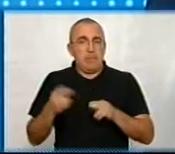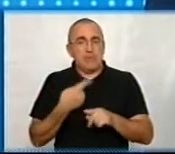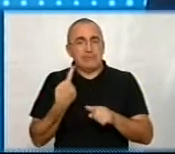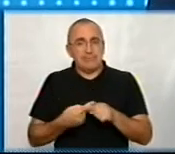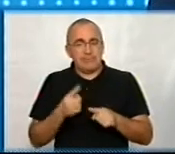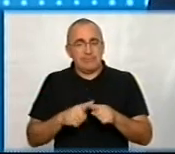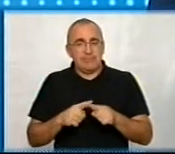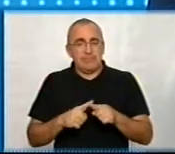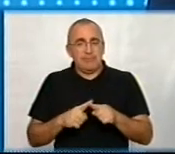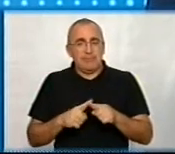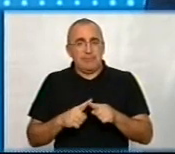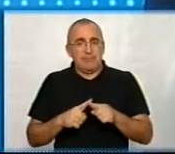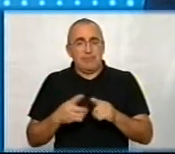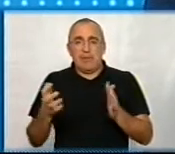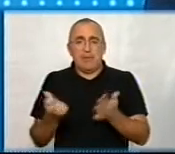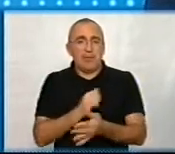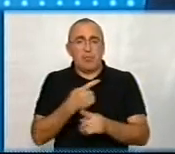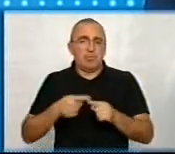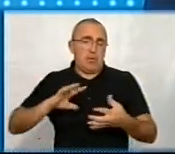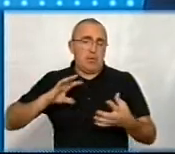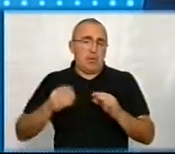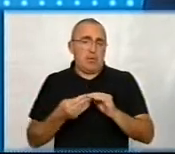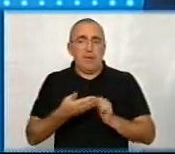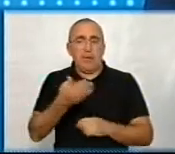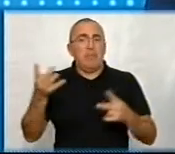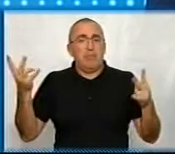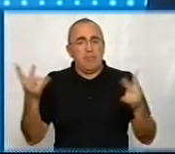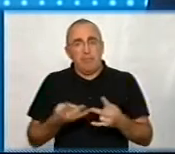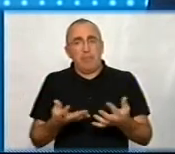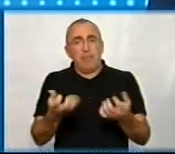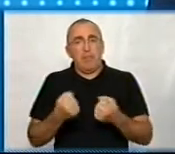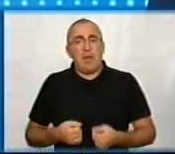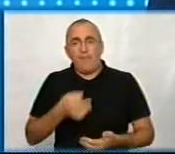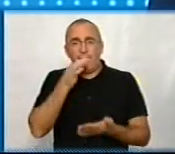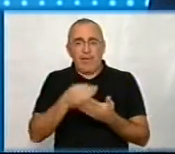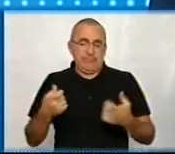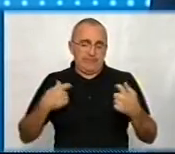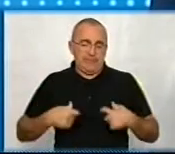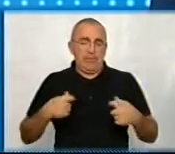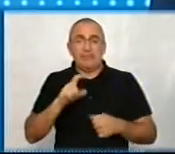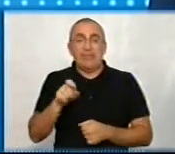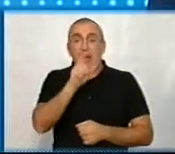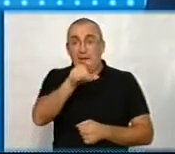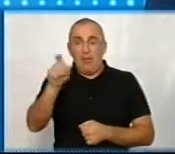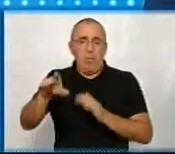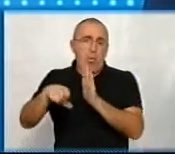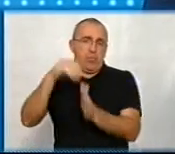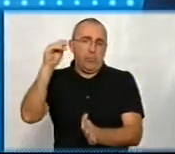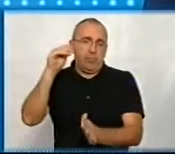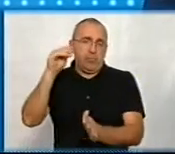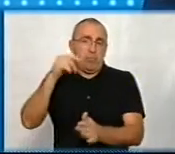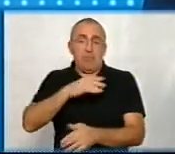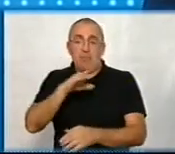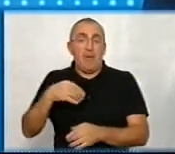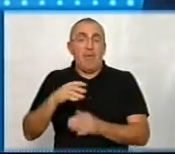вони не досягнуть того результату. Їм потрібно вже брати відповідальність на себе за тих, кого обираємо. Ми в